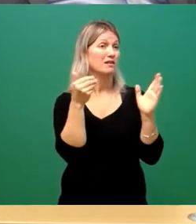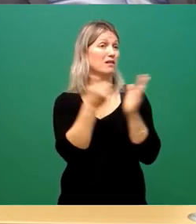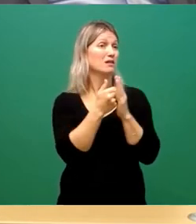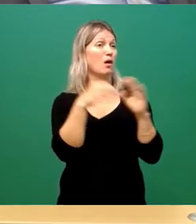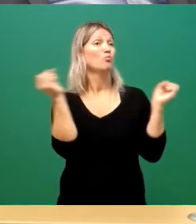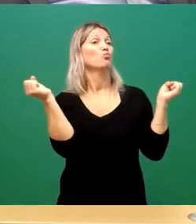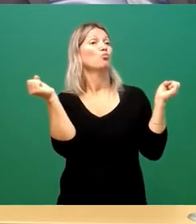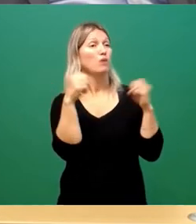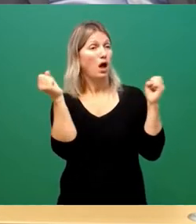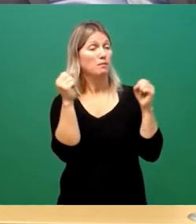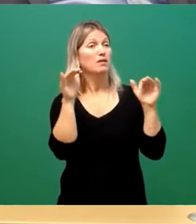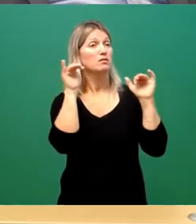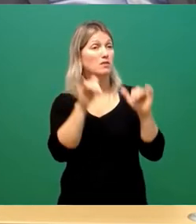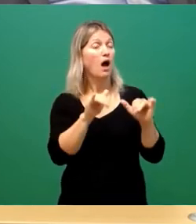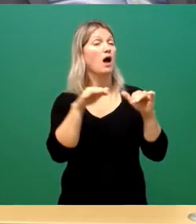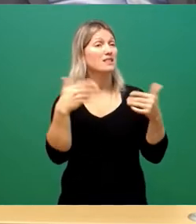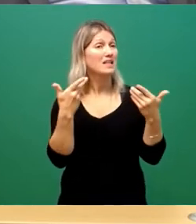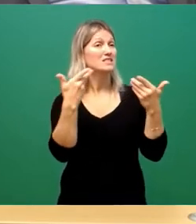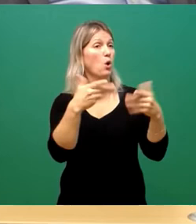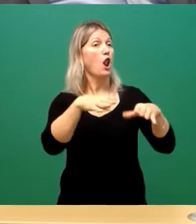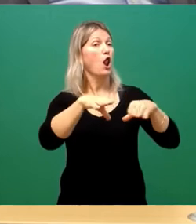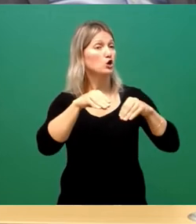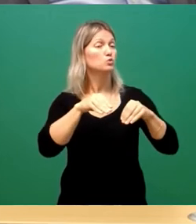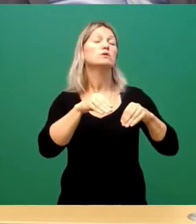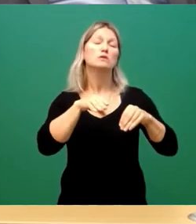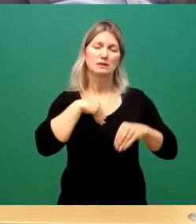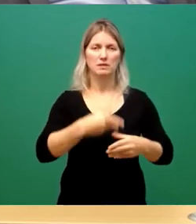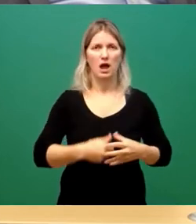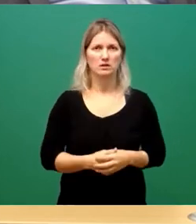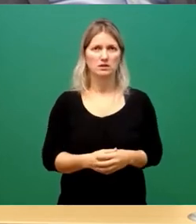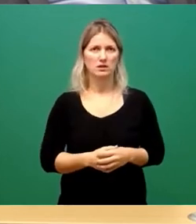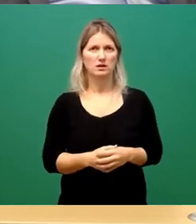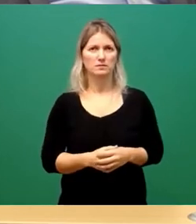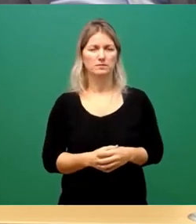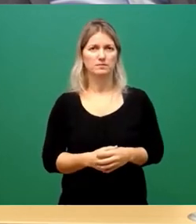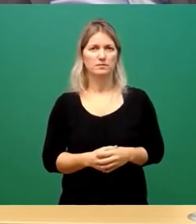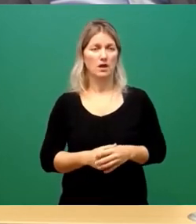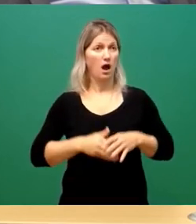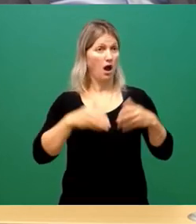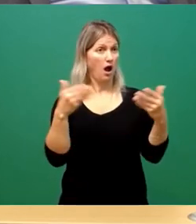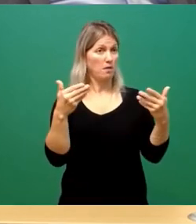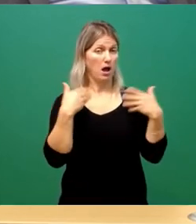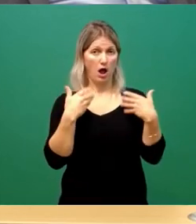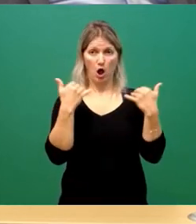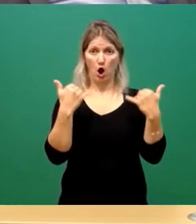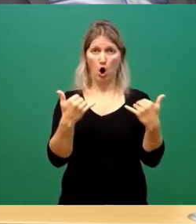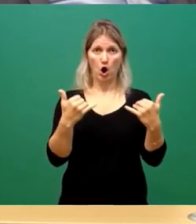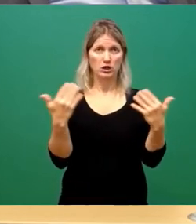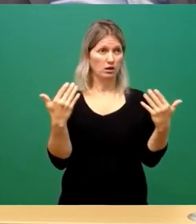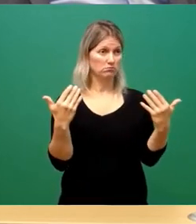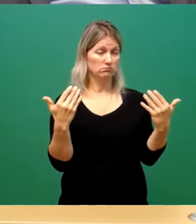sich einer solchen Lösung nicht verwehren. Nun ist nur die Situation heute, es gibt diese